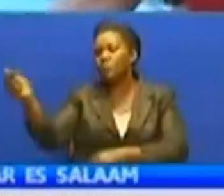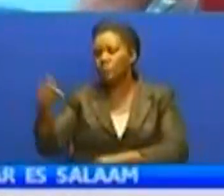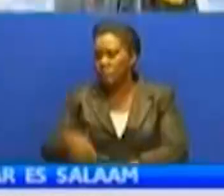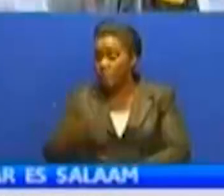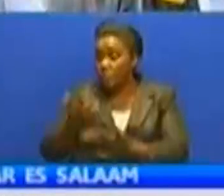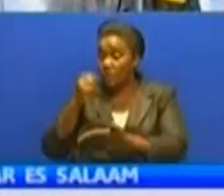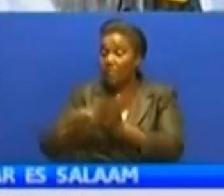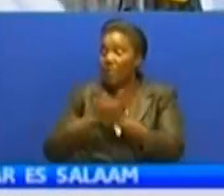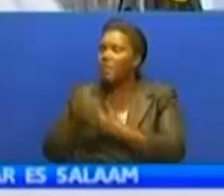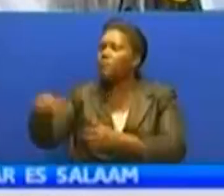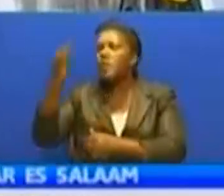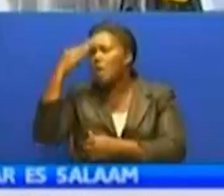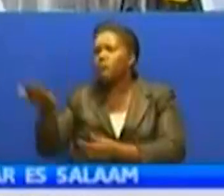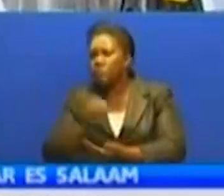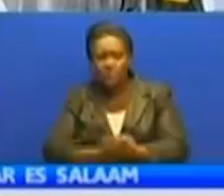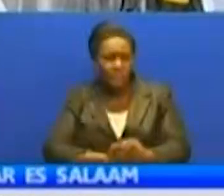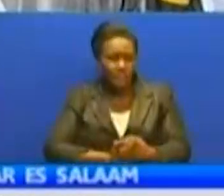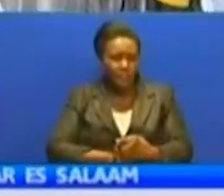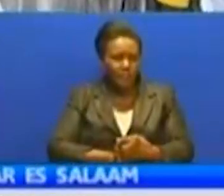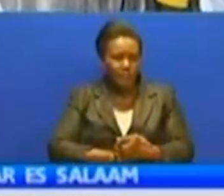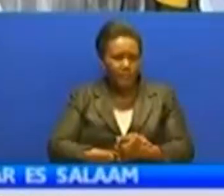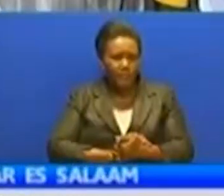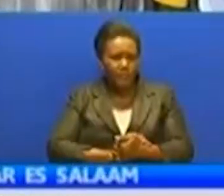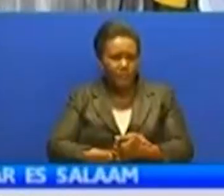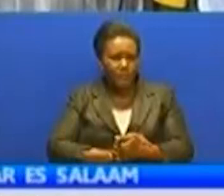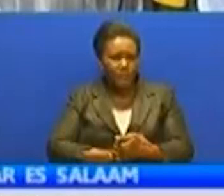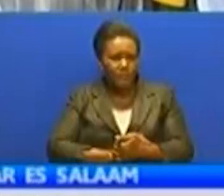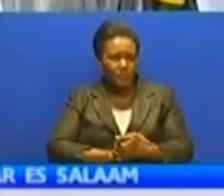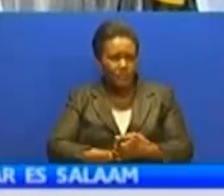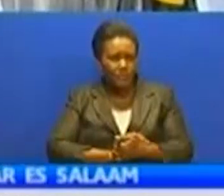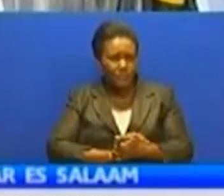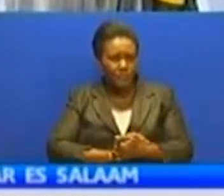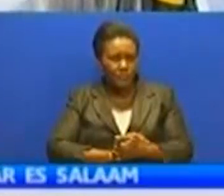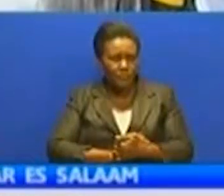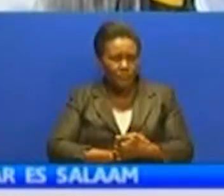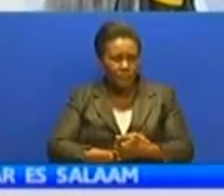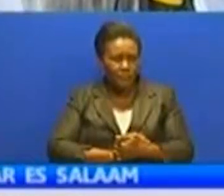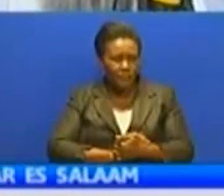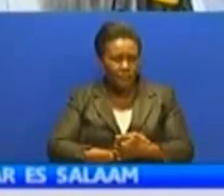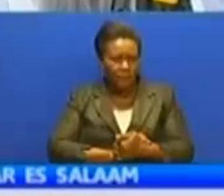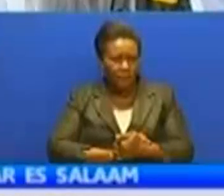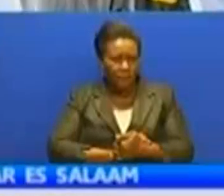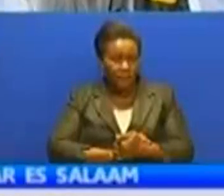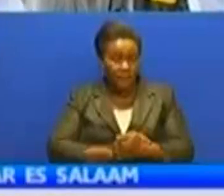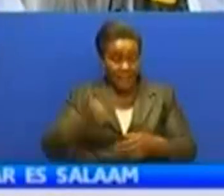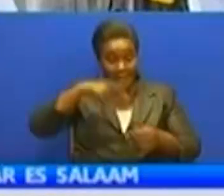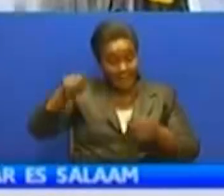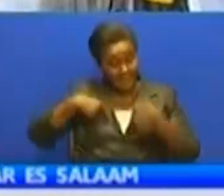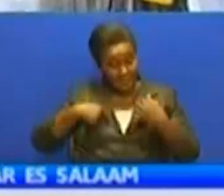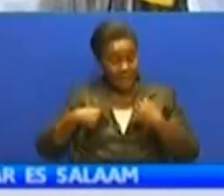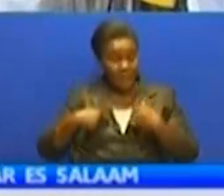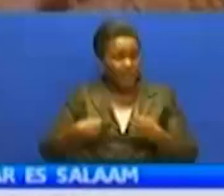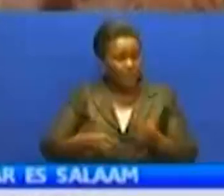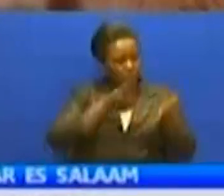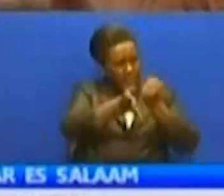ananua. Baza, sihajui. Baza. Semu ya nani ya msuli, sihafai naepo hapa.